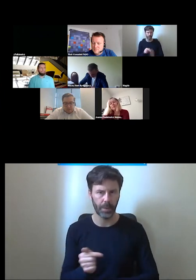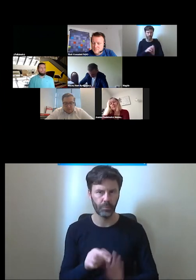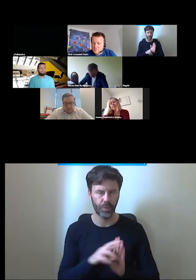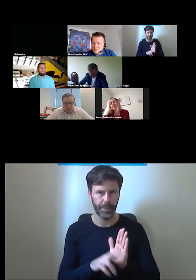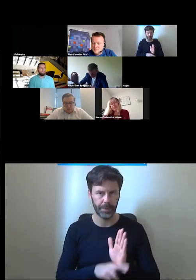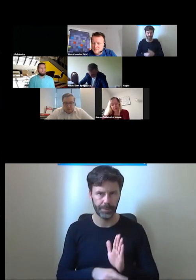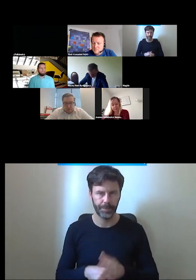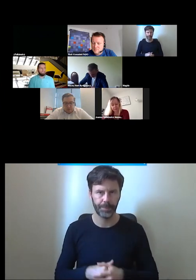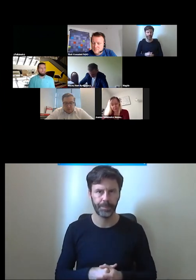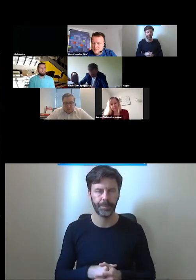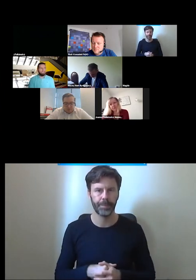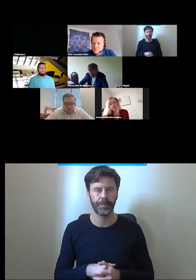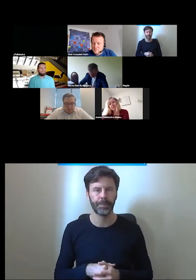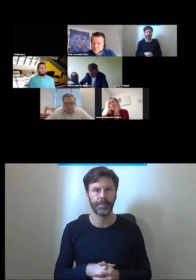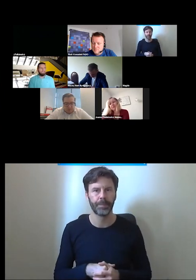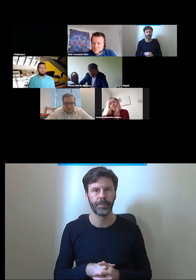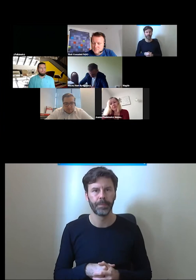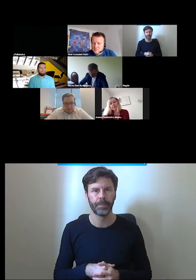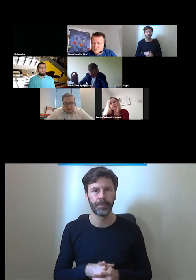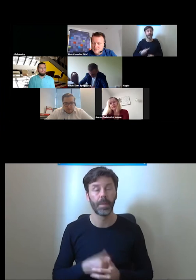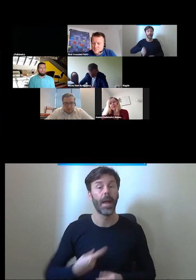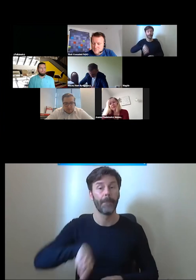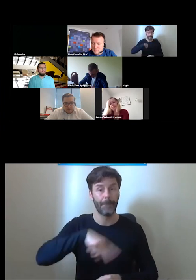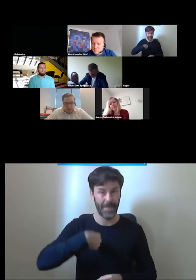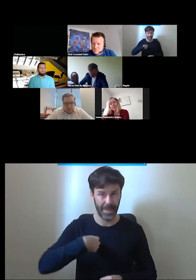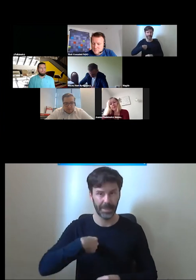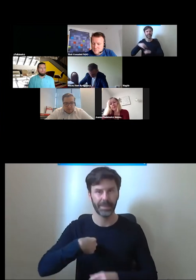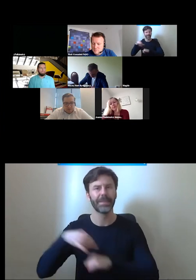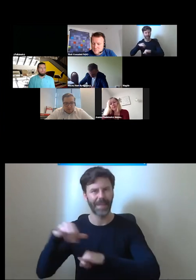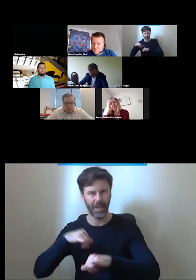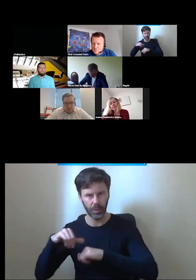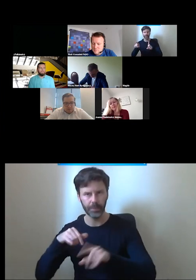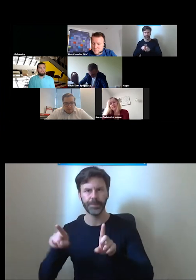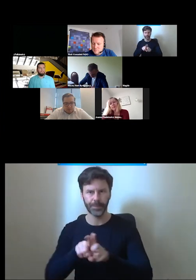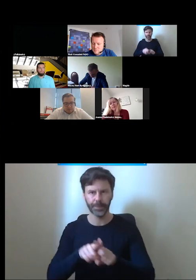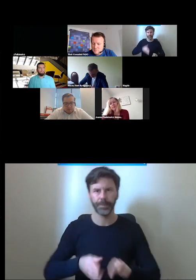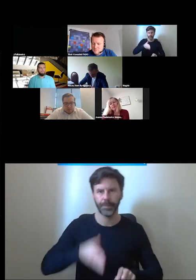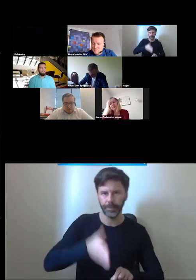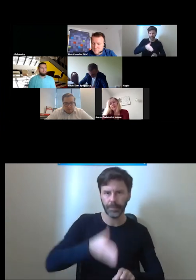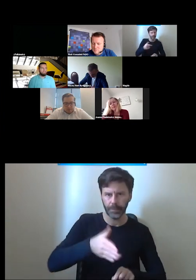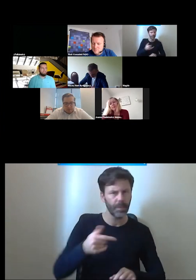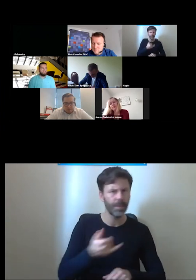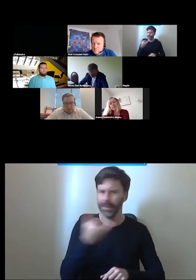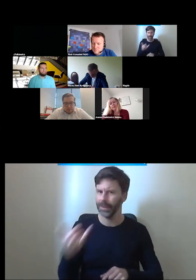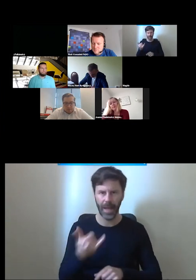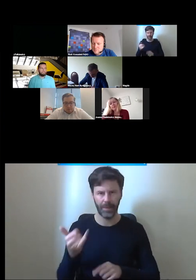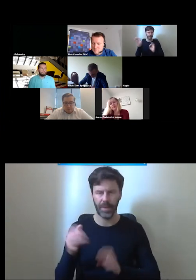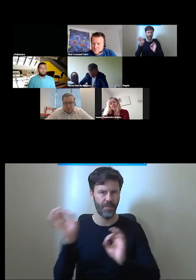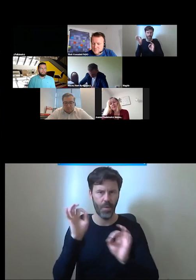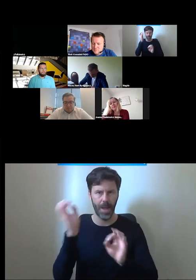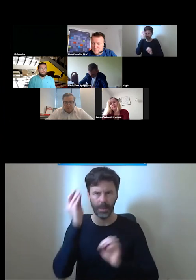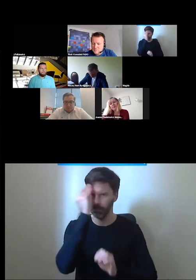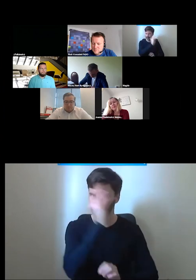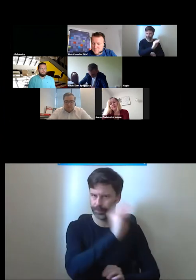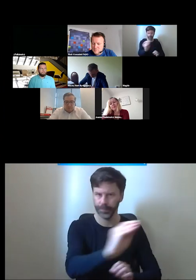staramy się i przewoźnicy i zarządcy infrastruktury starają się o tym informować jak najbardziej jest to możliwe powszechnie